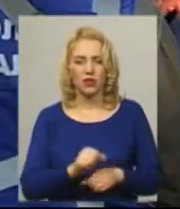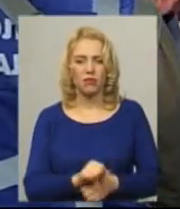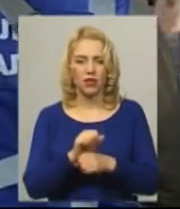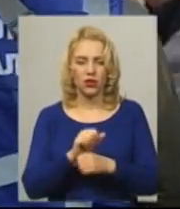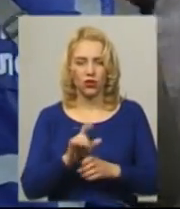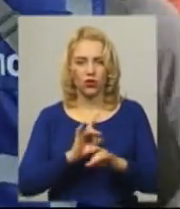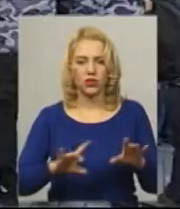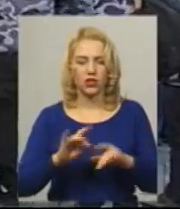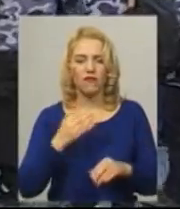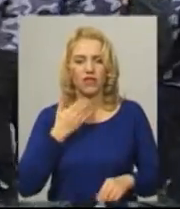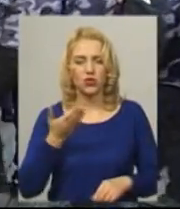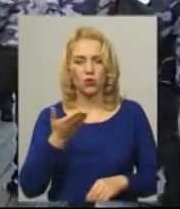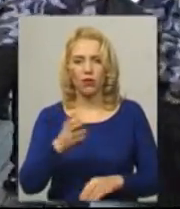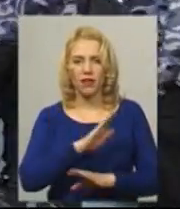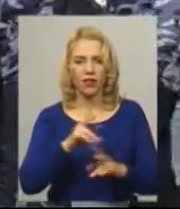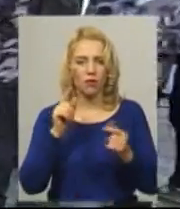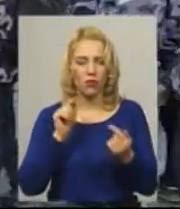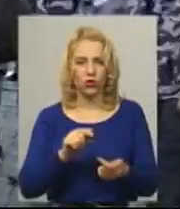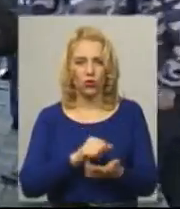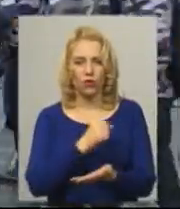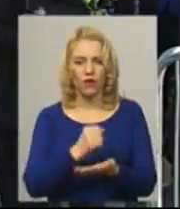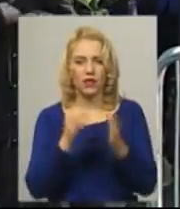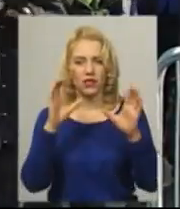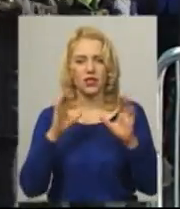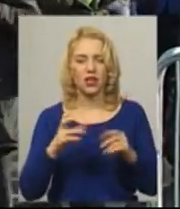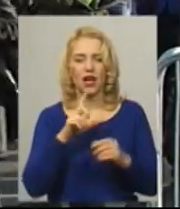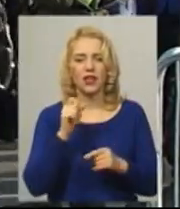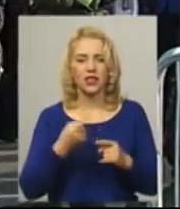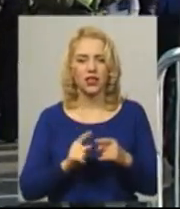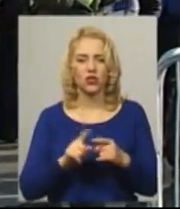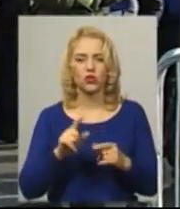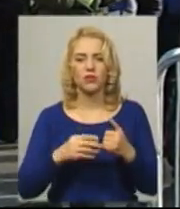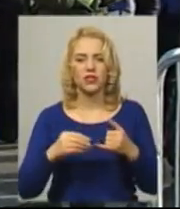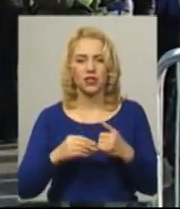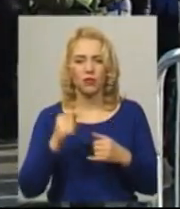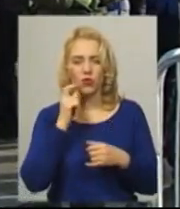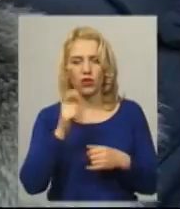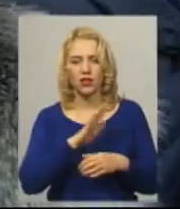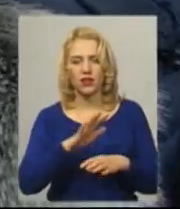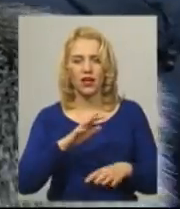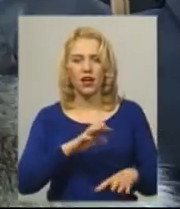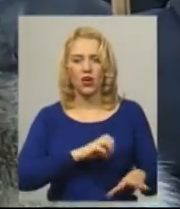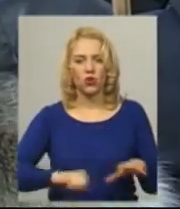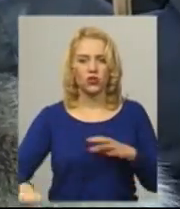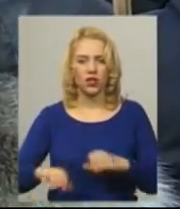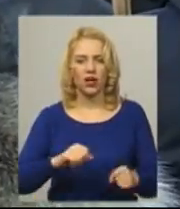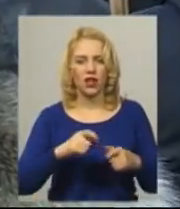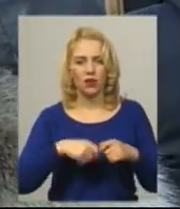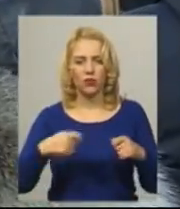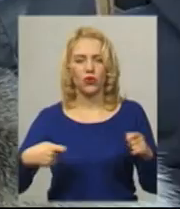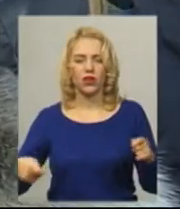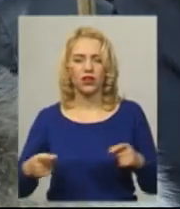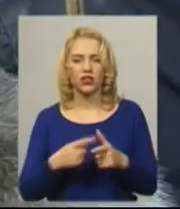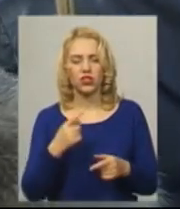виступає не проти ухвалення закону, а за те, щоб землі України не розікрали бюрократи або іноземці. Держава